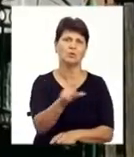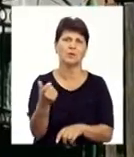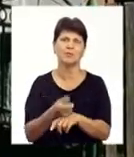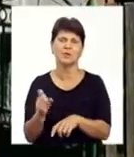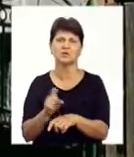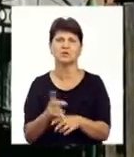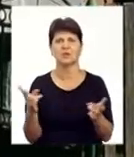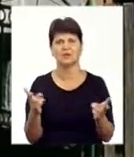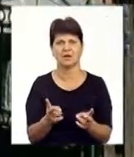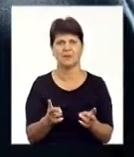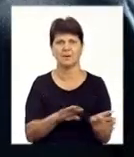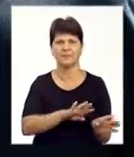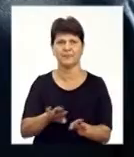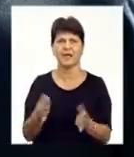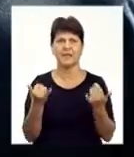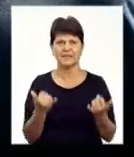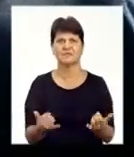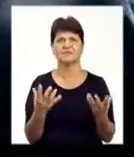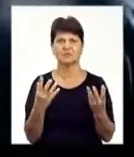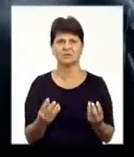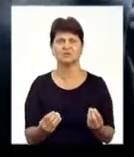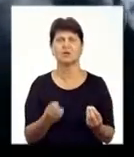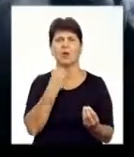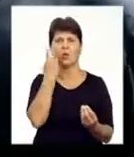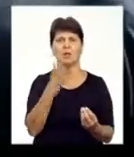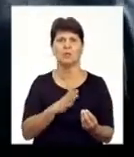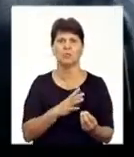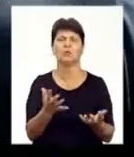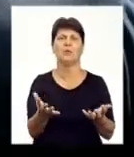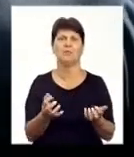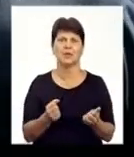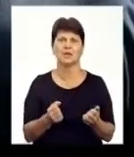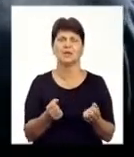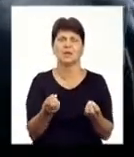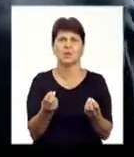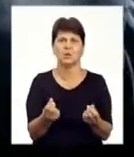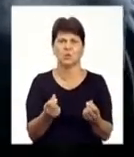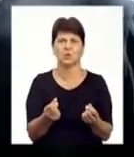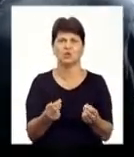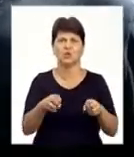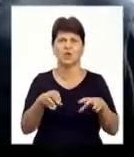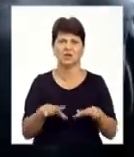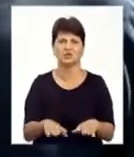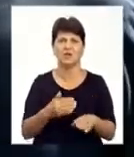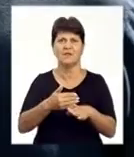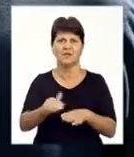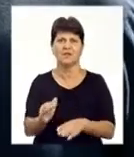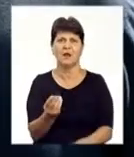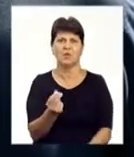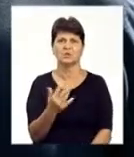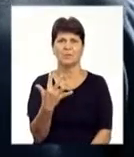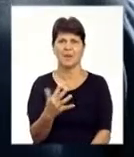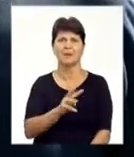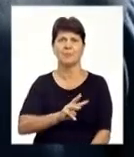після того, як були прийняті гроші обласною радою рішення про виділення коштів, 5